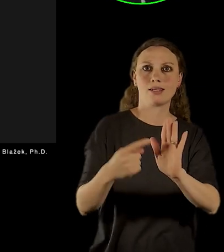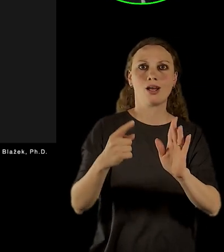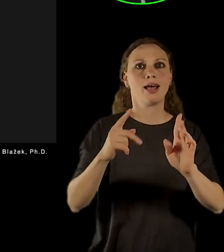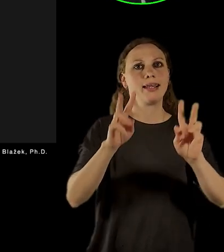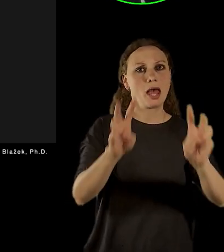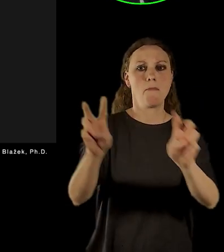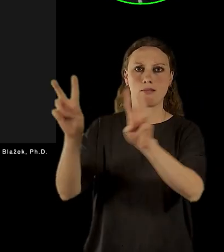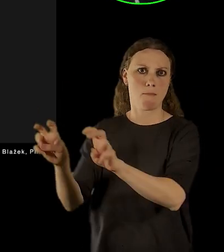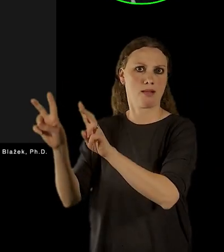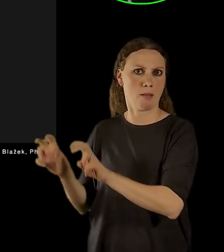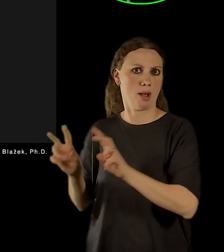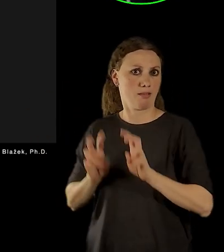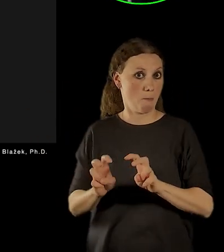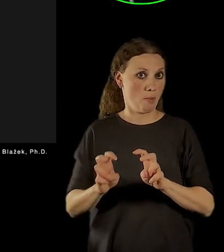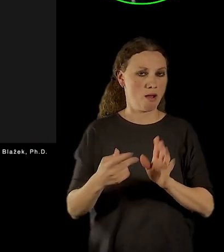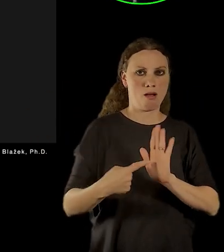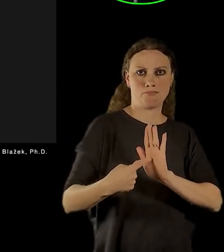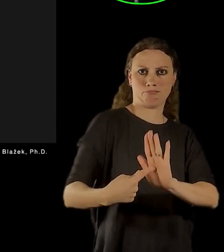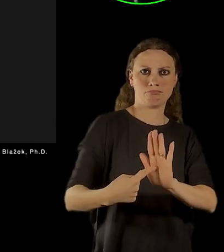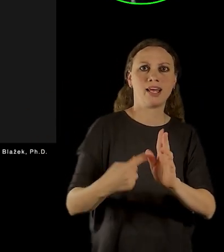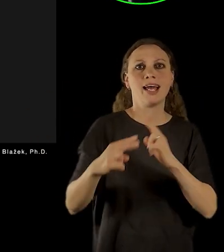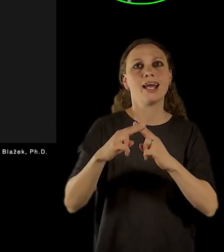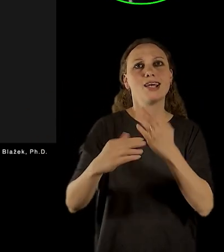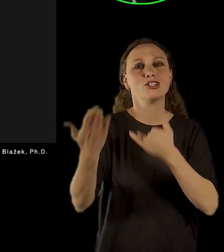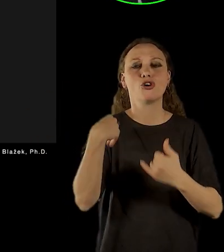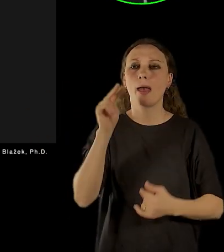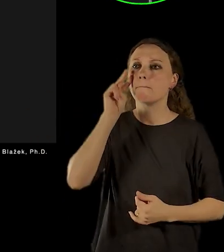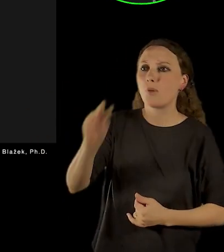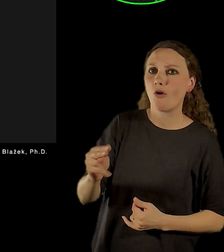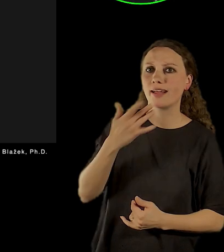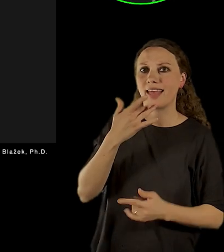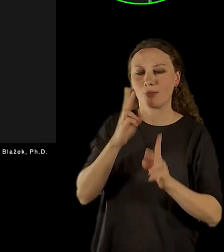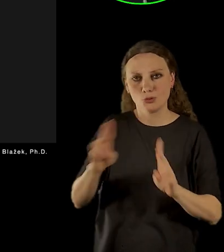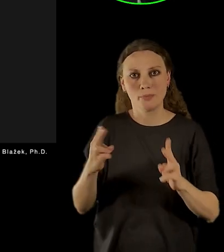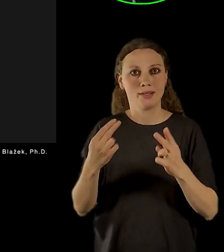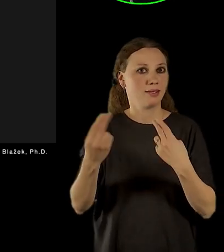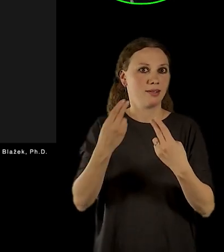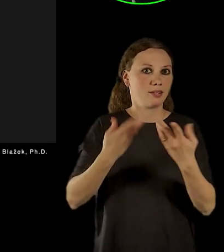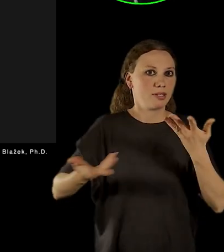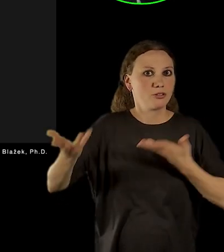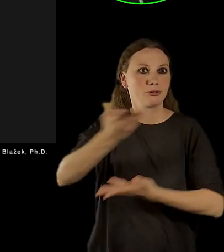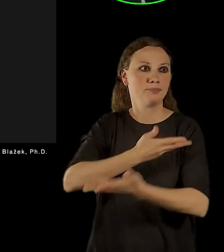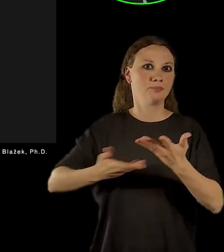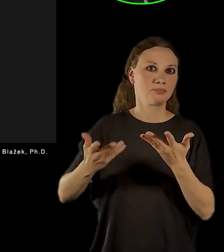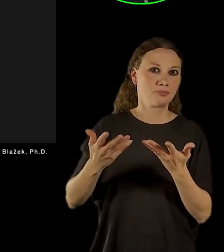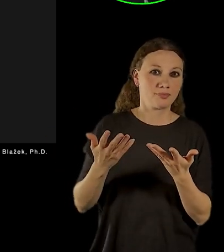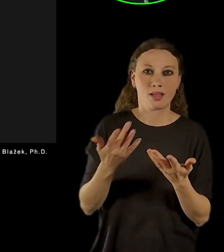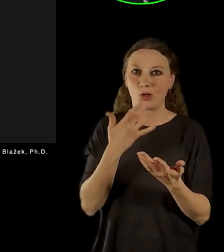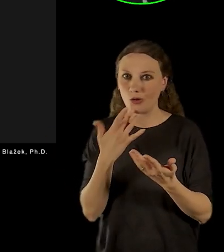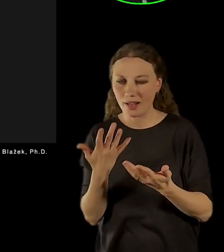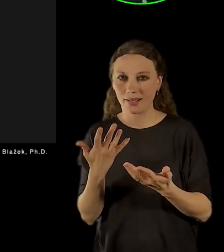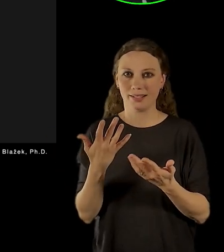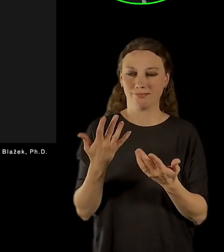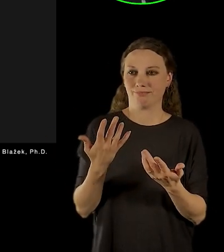možné vlastně historii pojímat, vnímat, jakým způsobem je možné se s ní seznámit